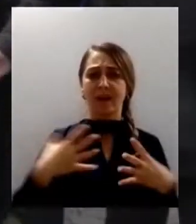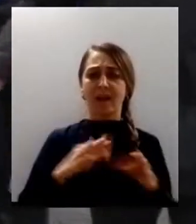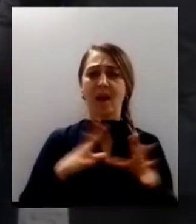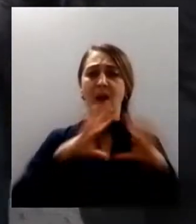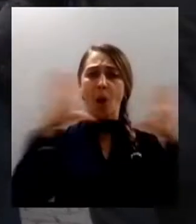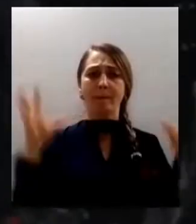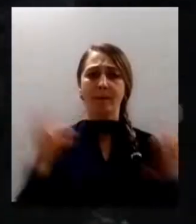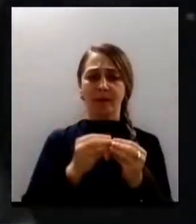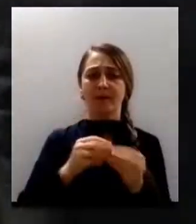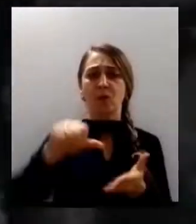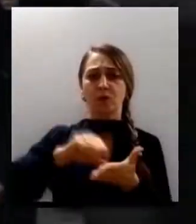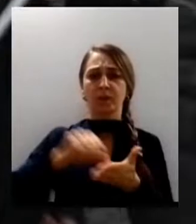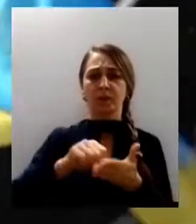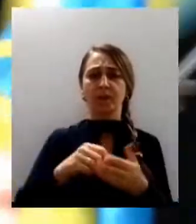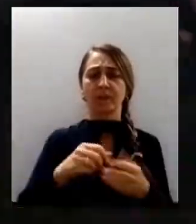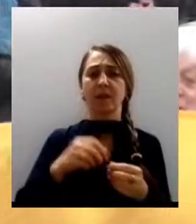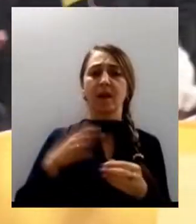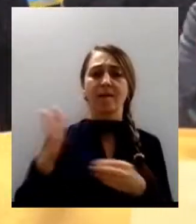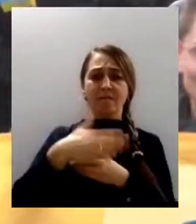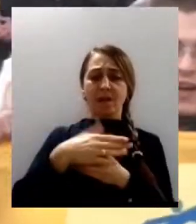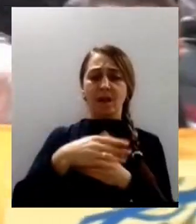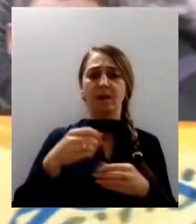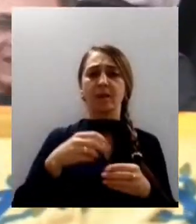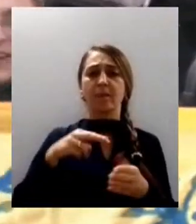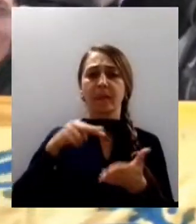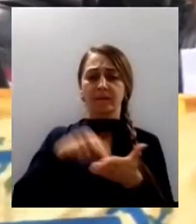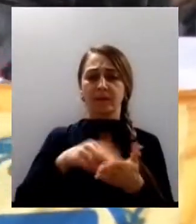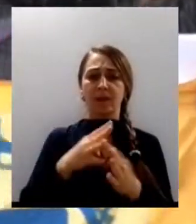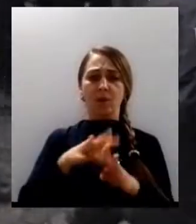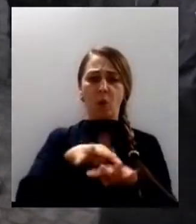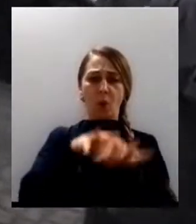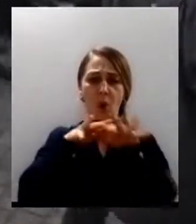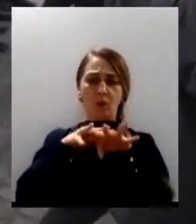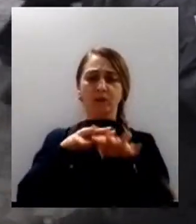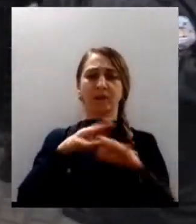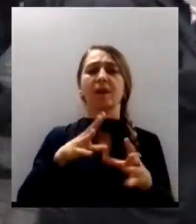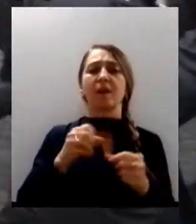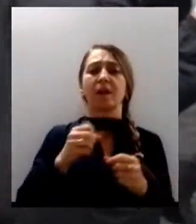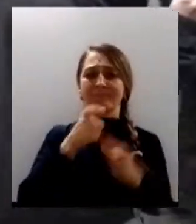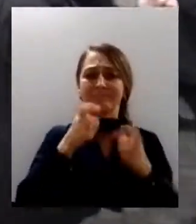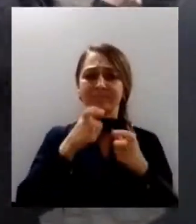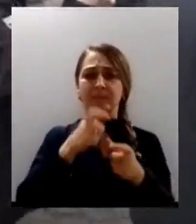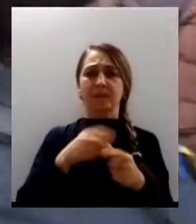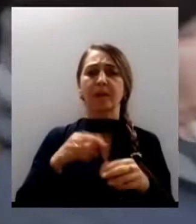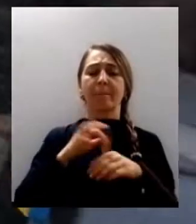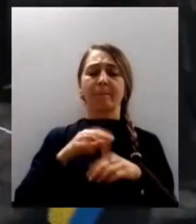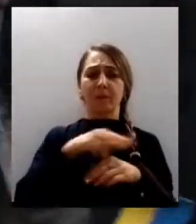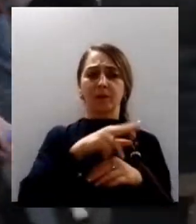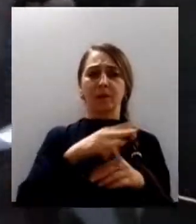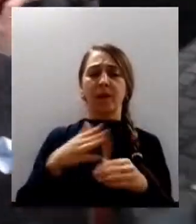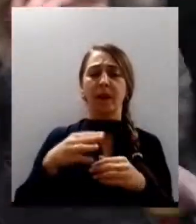розгорнули національний прапор, вишикувалися у колони та разом з вигуками «Слава Україні» вирушили до пам'ятнику Дюку Дерішельє.